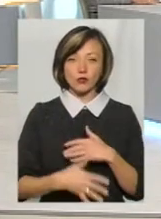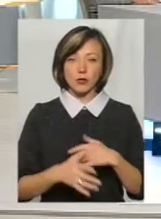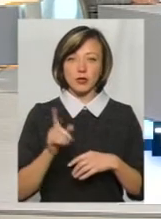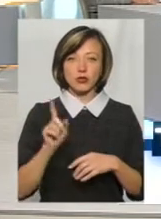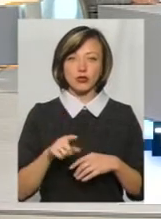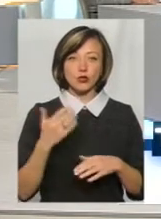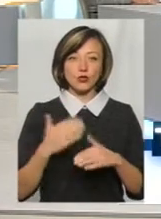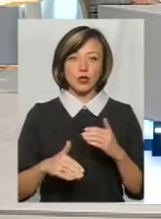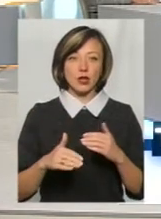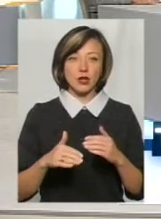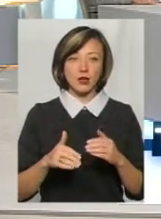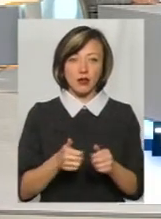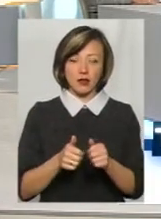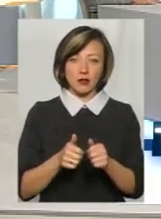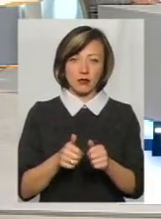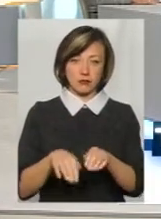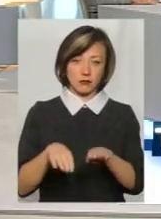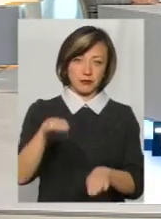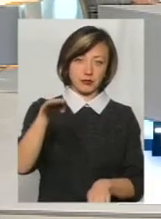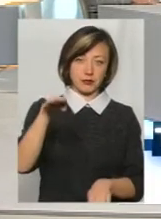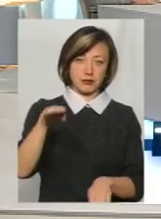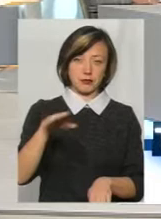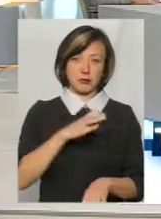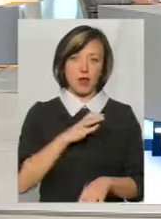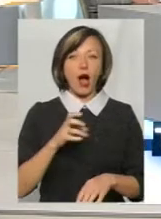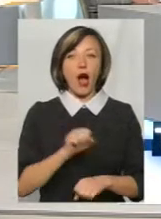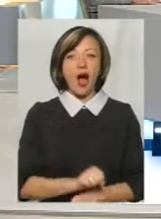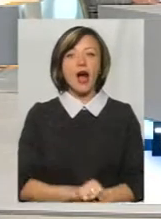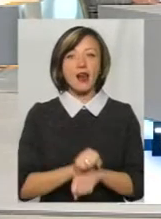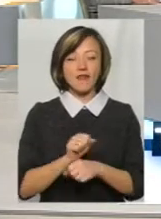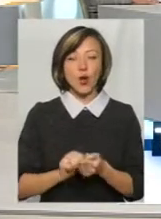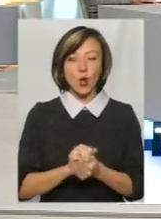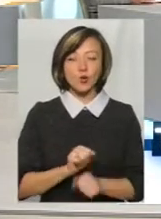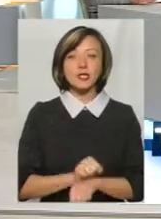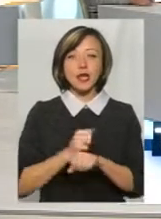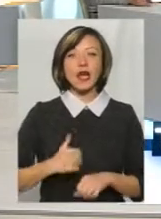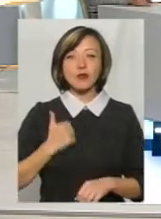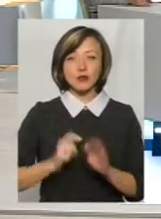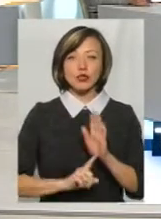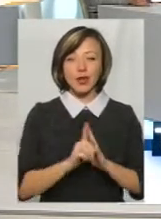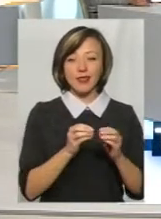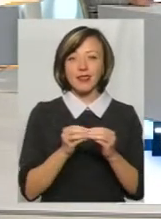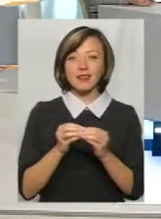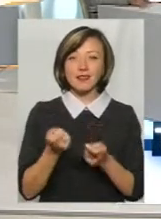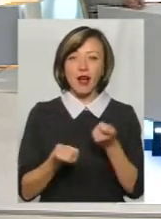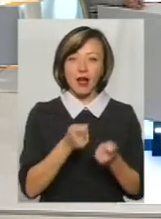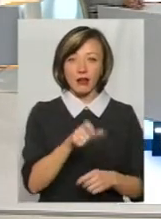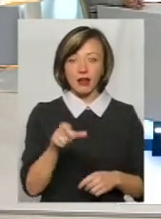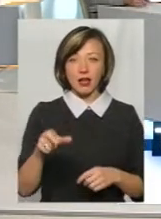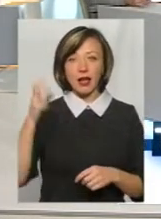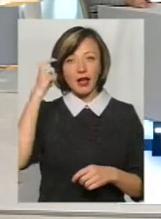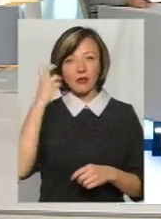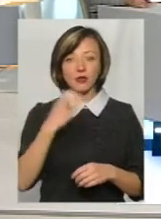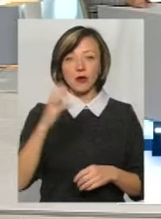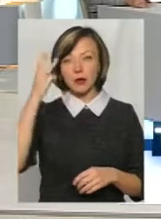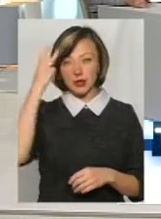відірвалася вже занадто від людей. Але революція гідності так само починалася з десятків людей. В Києві сотень.